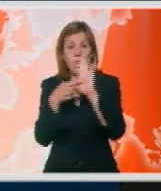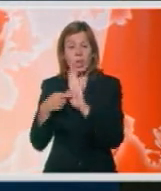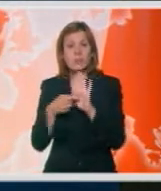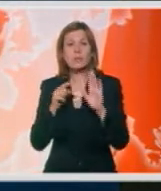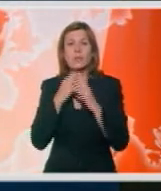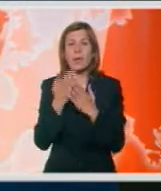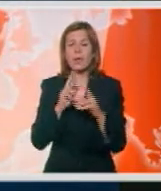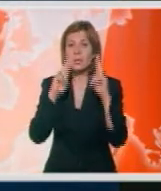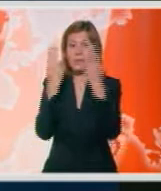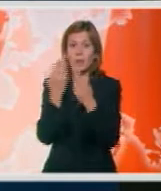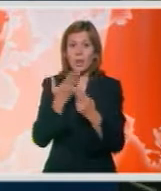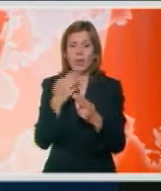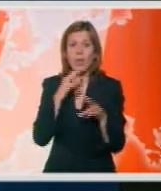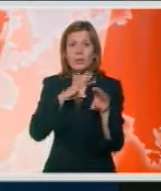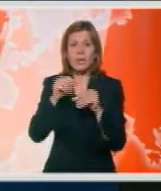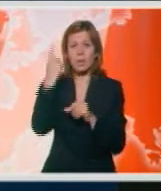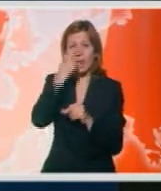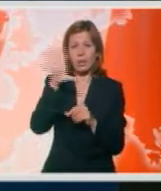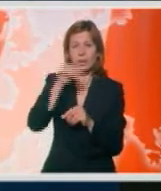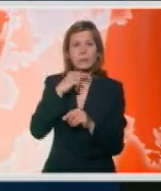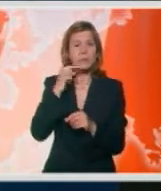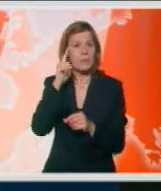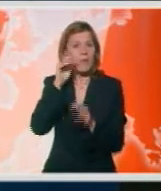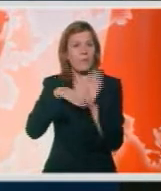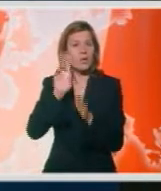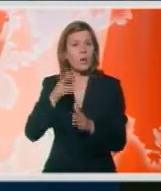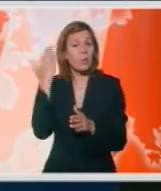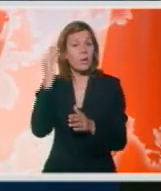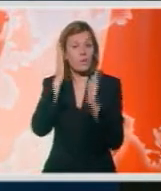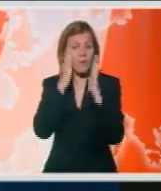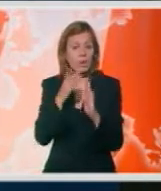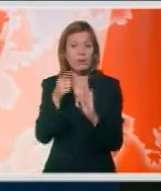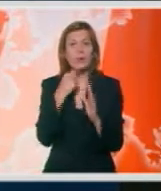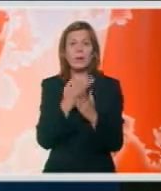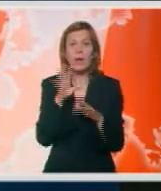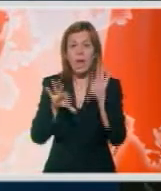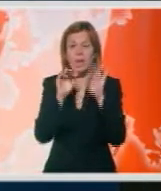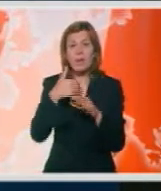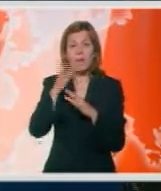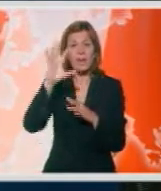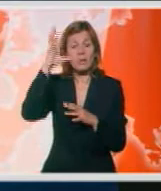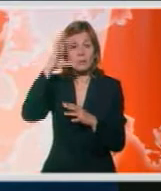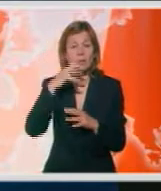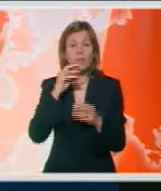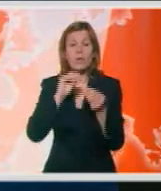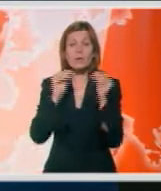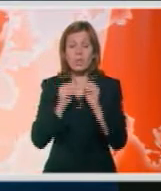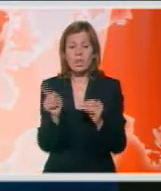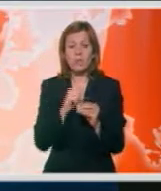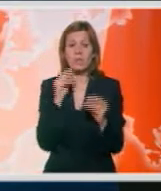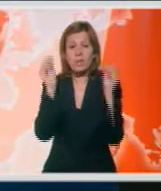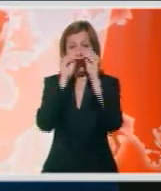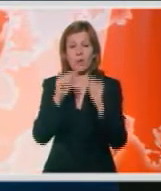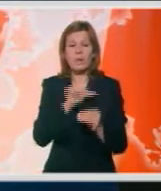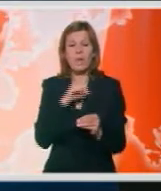planete poput zemlje mnogo češće nego što se ranije verovalo. Ti nalazi pokazuju da planete van sunčevog sistema nisu sastavljene